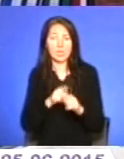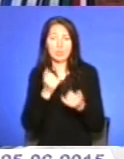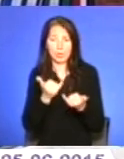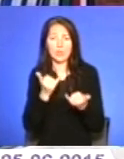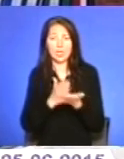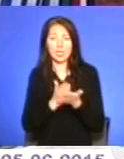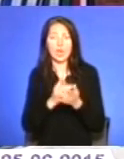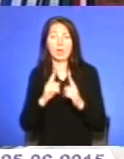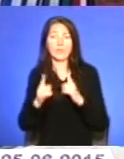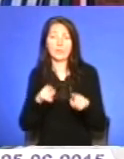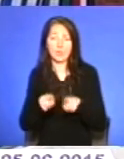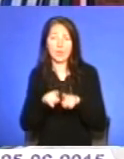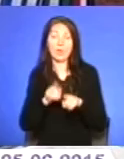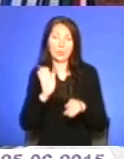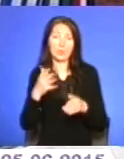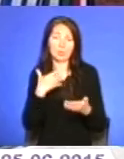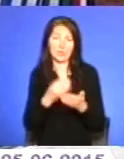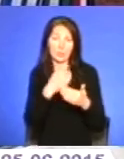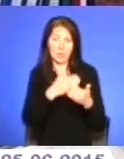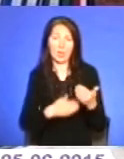будуть курсувати своїм графіком.